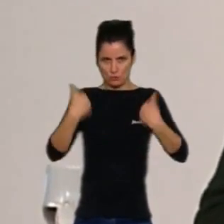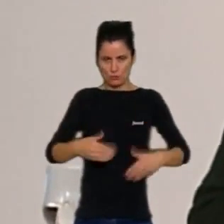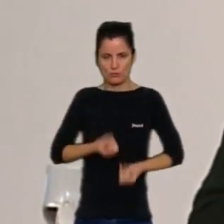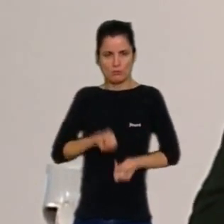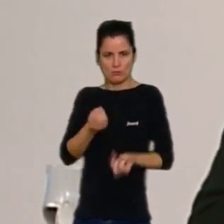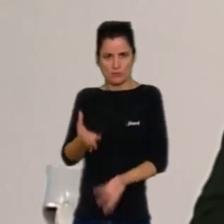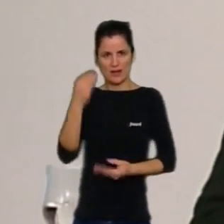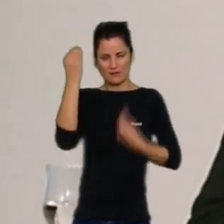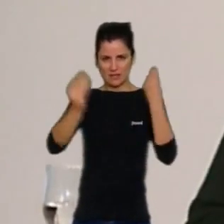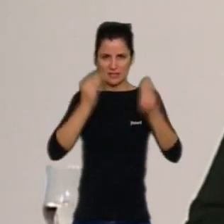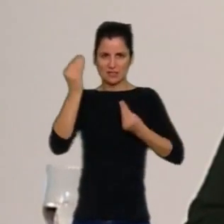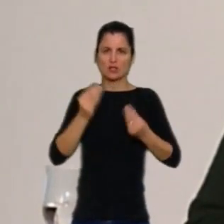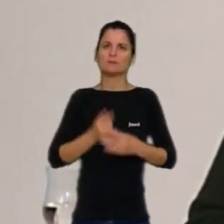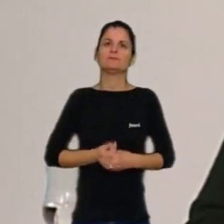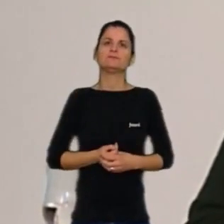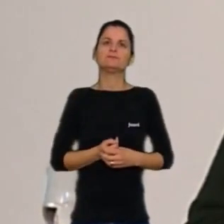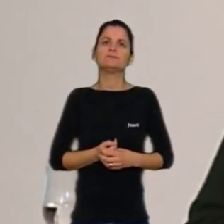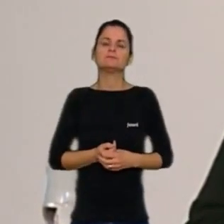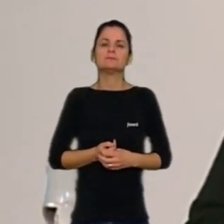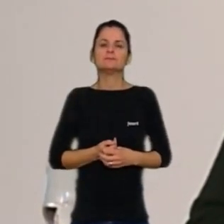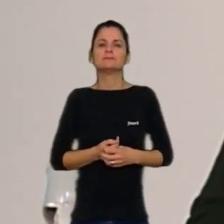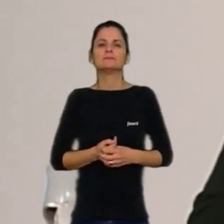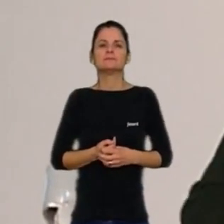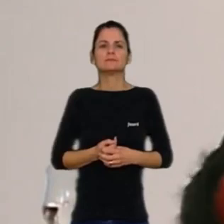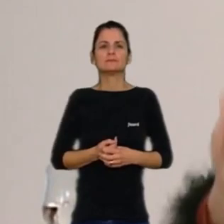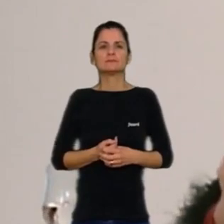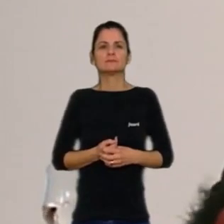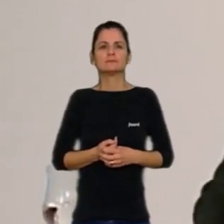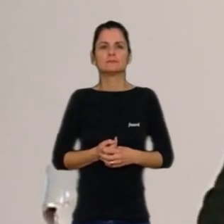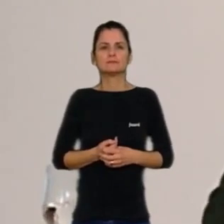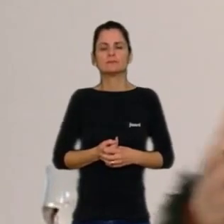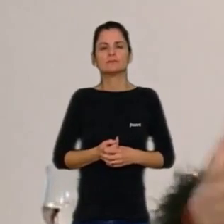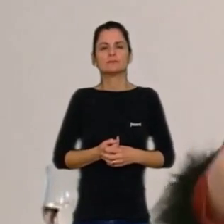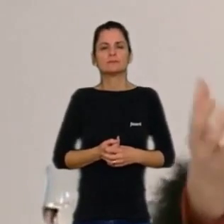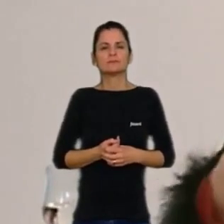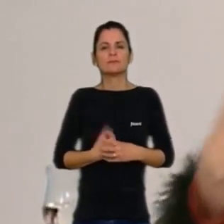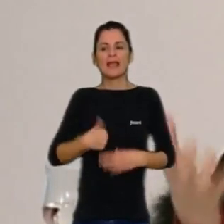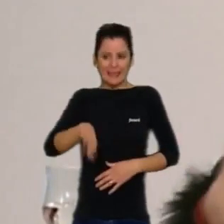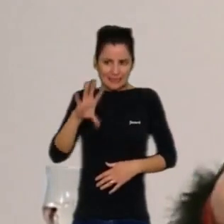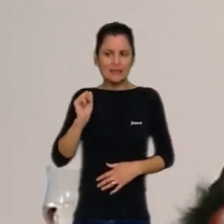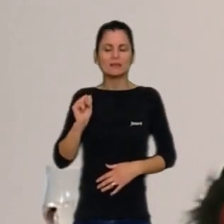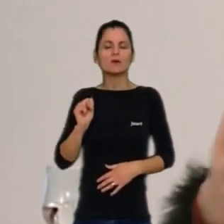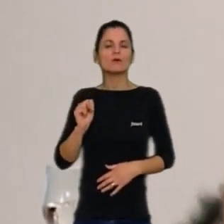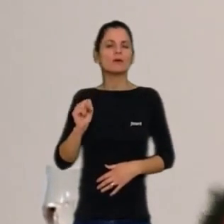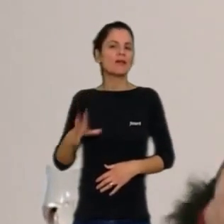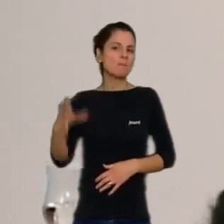A vegades, i aquesta, anem a veure, sembla que són unes declaracions en el marc d'una conversa